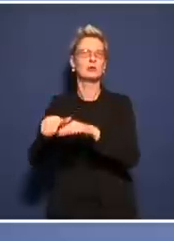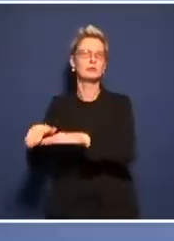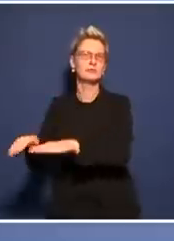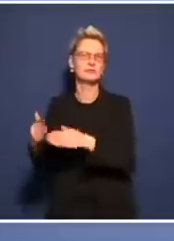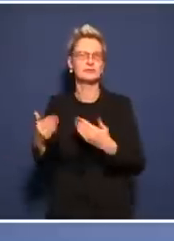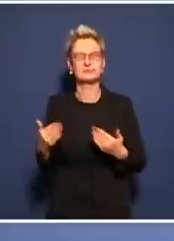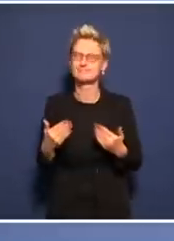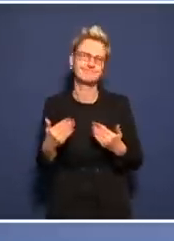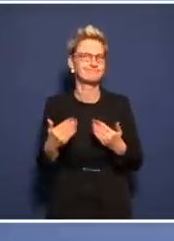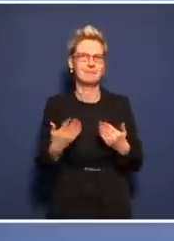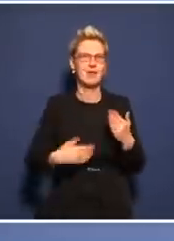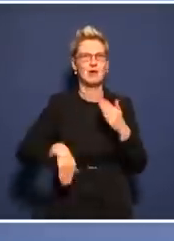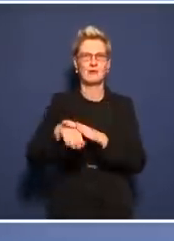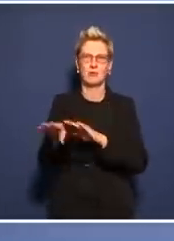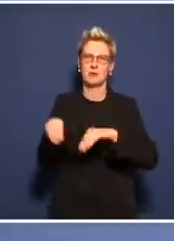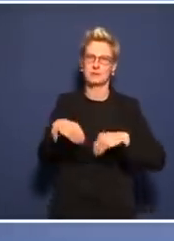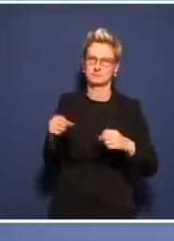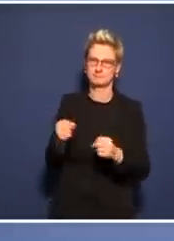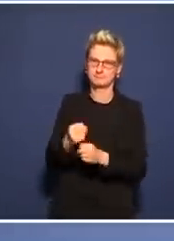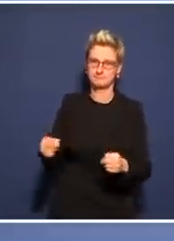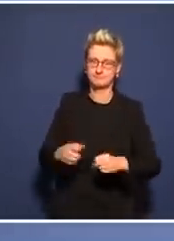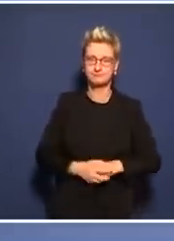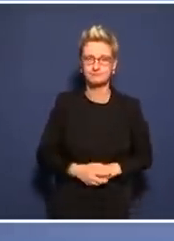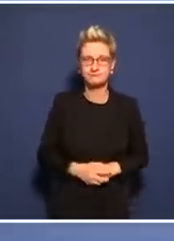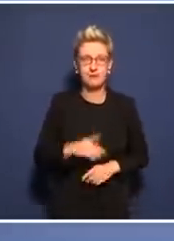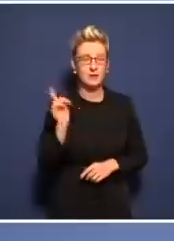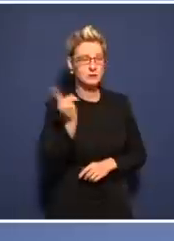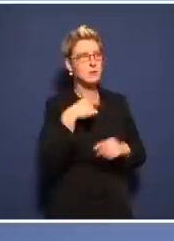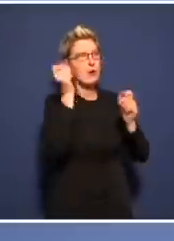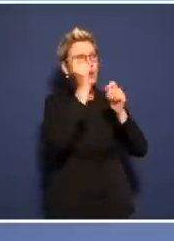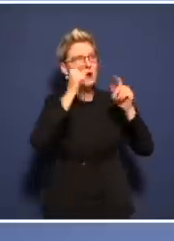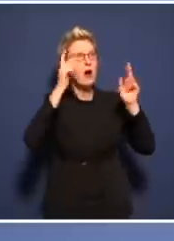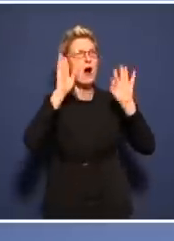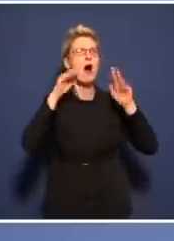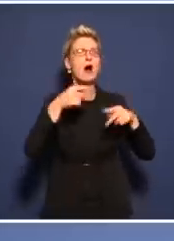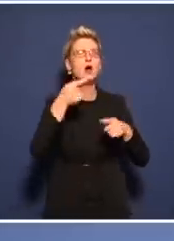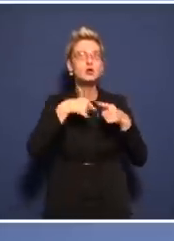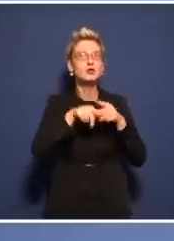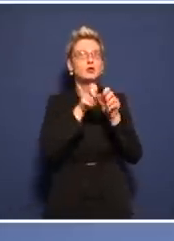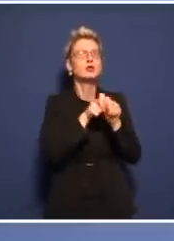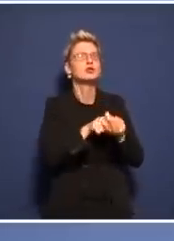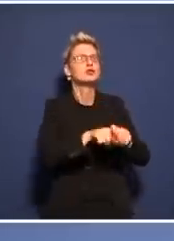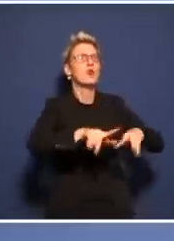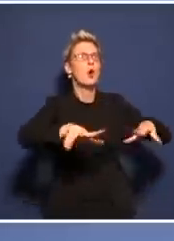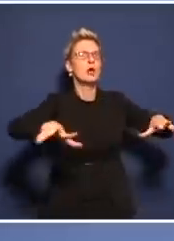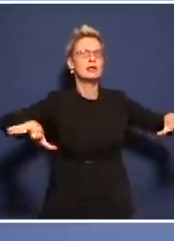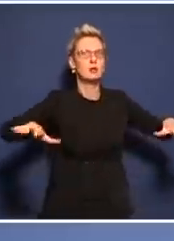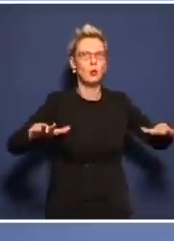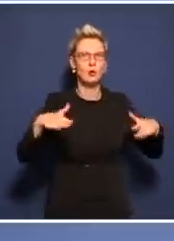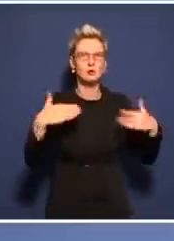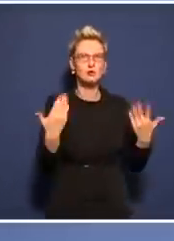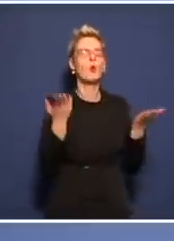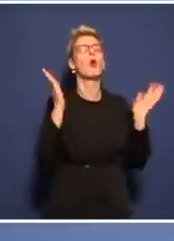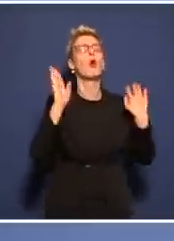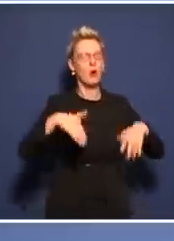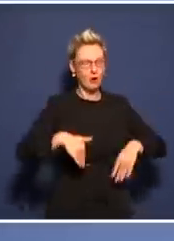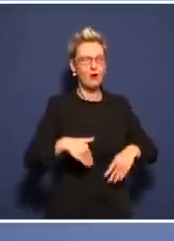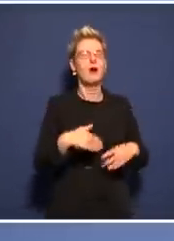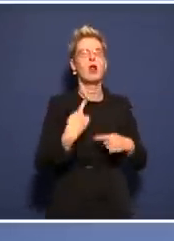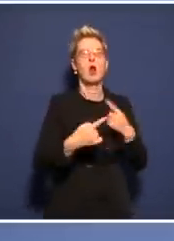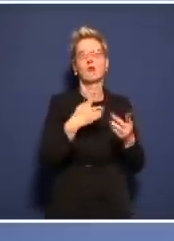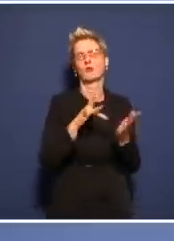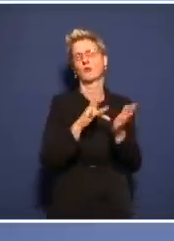Und ich warne vor dem Gedanken, dass wir in Deutschland eine Durchseuchung akzeptieren können.